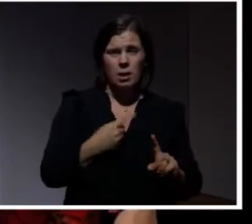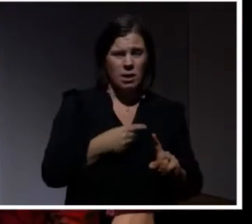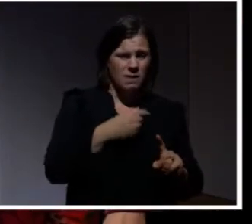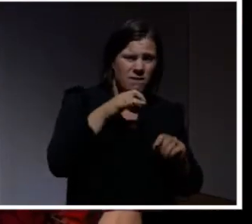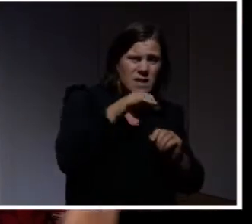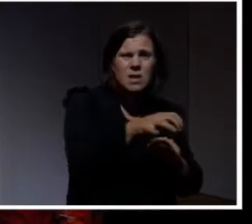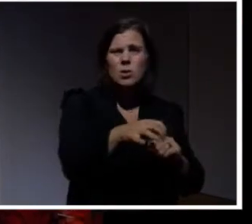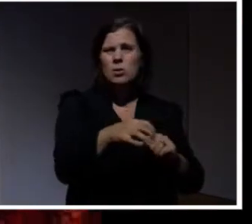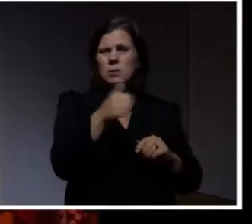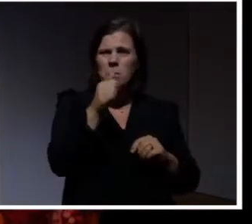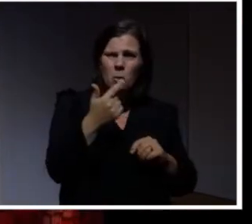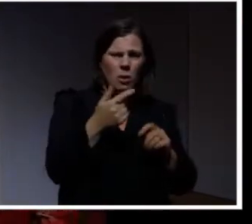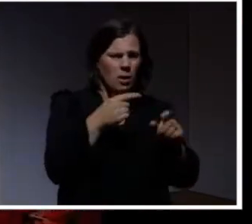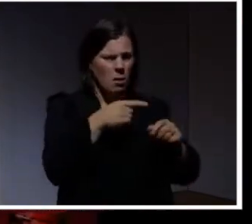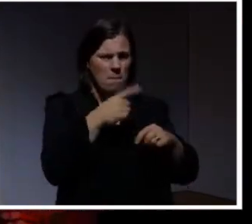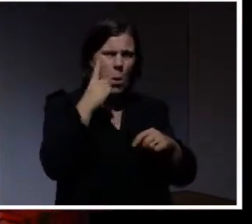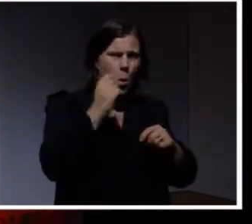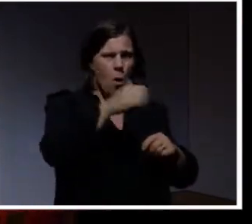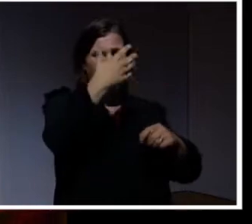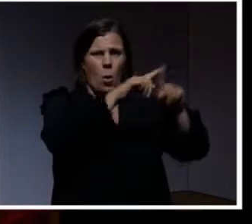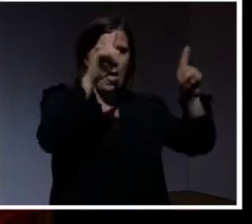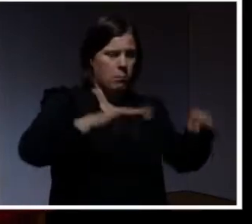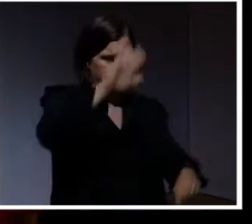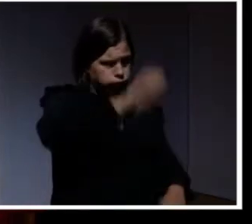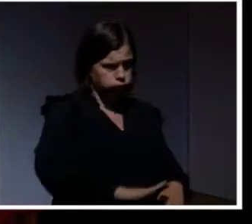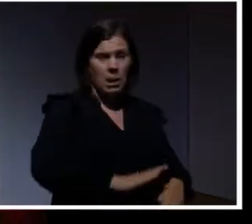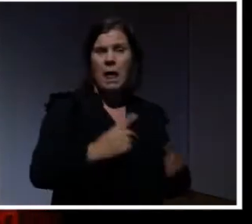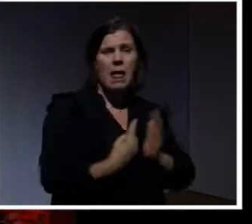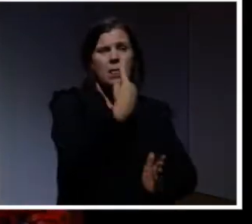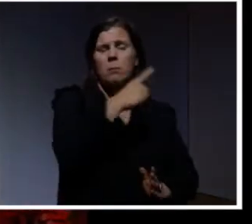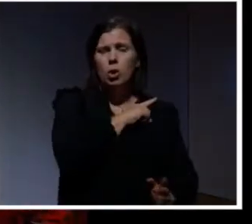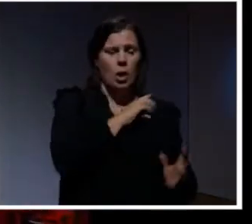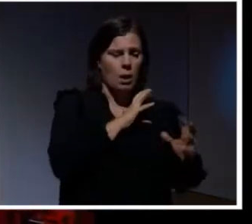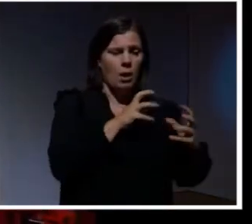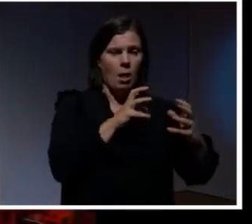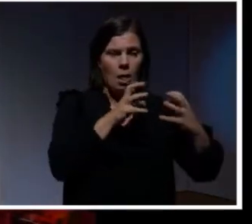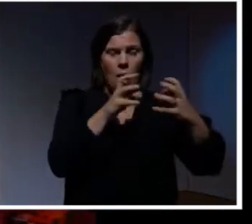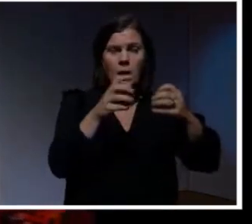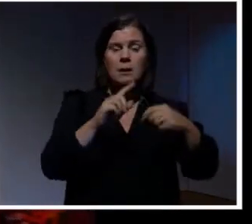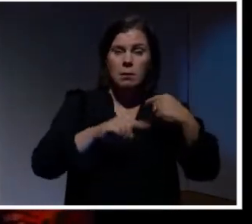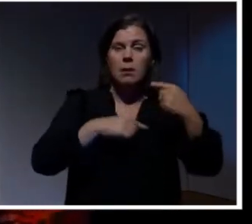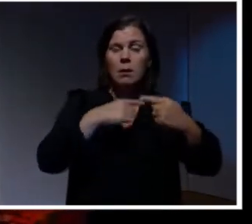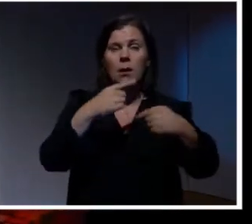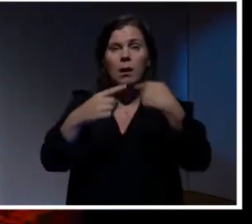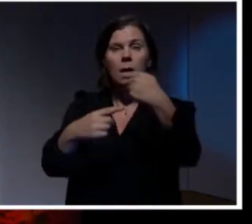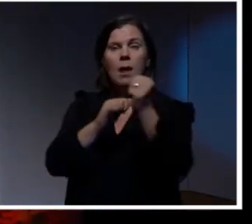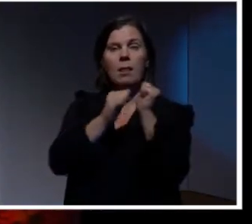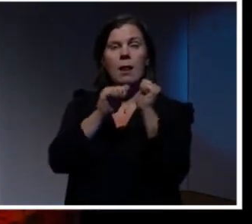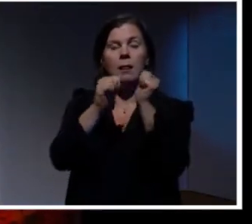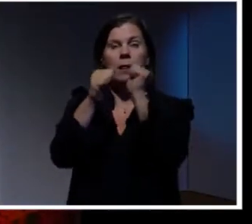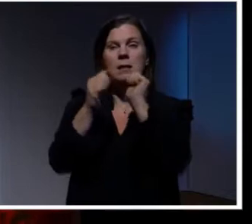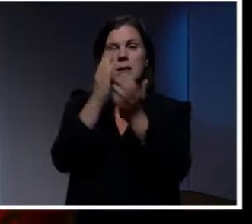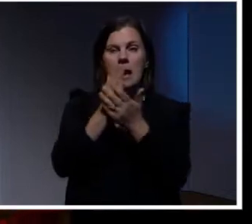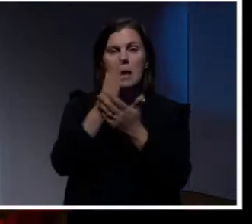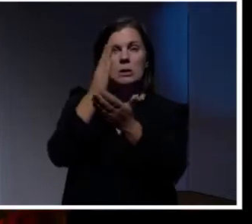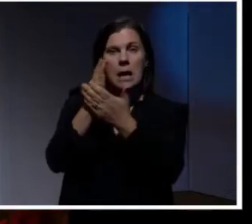virus och det var trasigt och blåskärmar och hej och hå. Det händer ju massor med saker. Och så har vi successivt lärt oss hur man gör det här bättre och